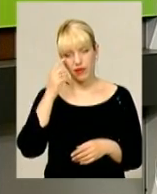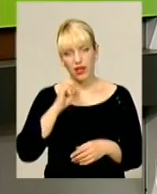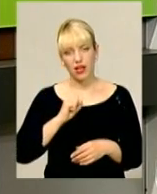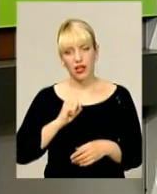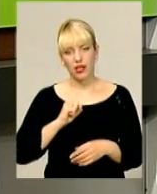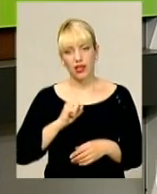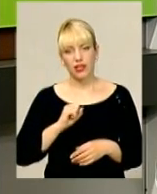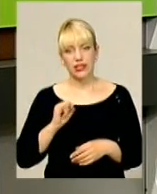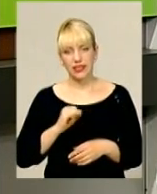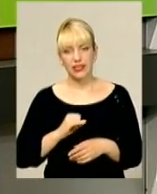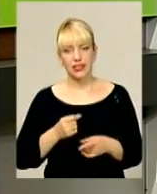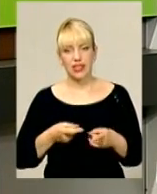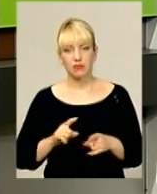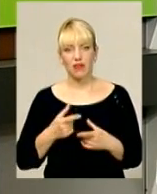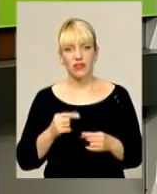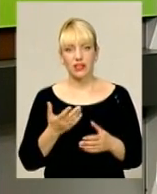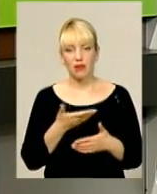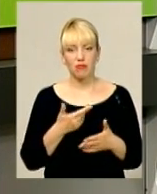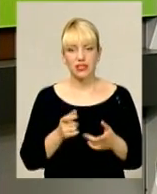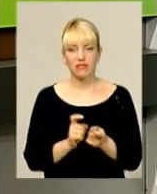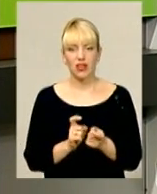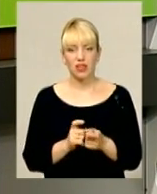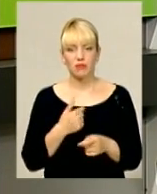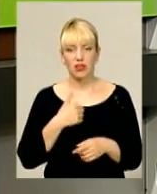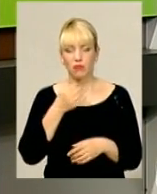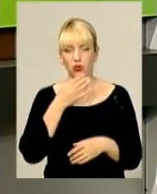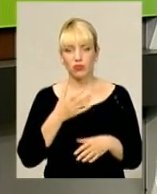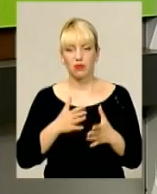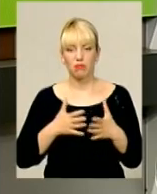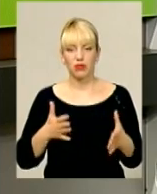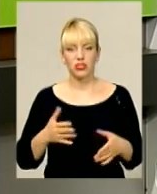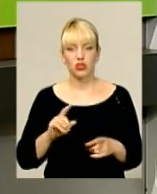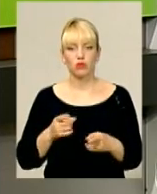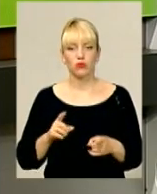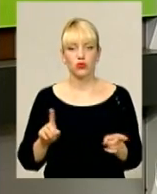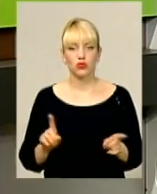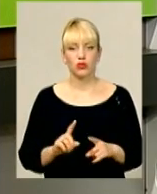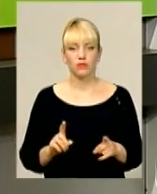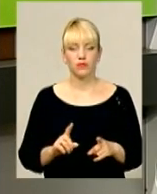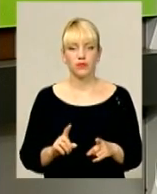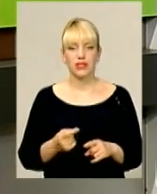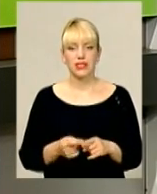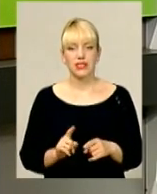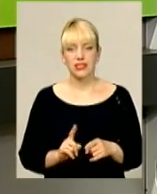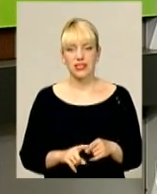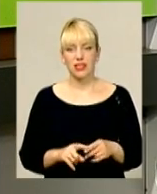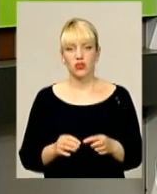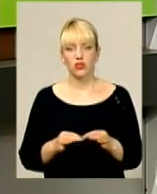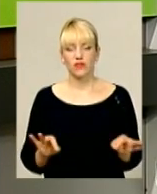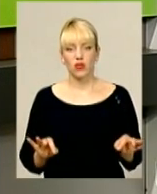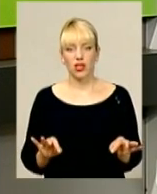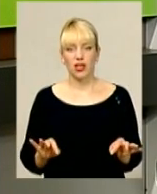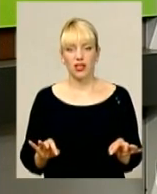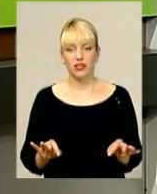І, насправді, там, де ми сваримося, мені навіть більше подобається. Чому? Тому що це дозволяє,